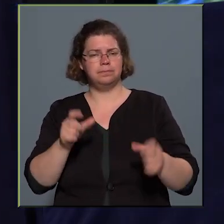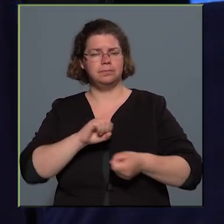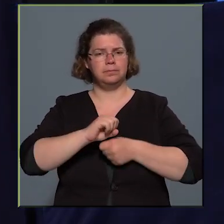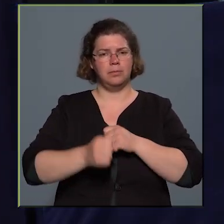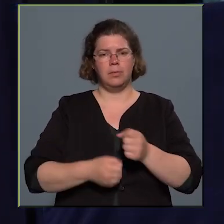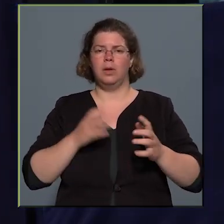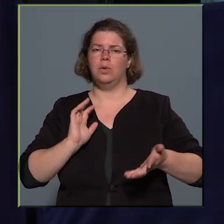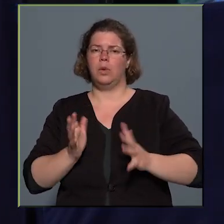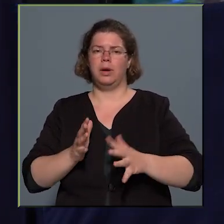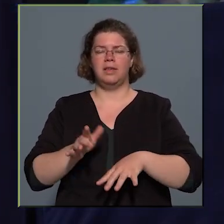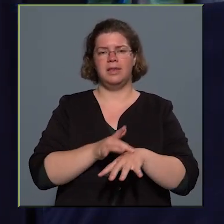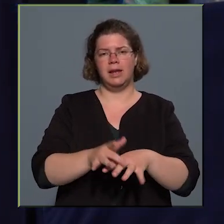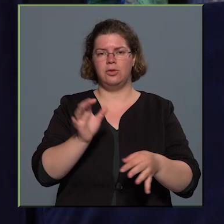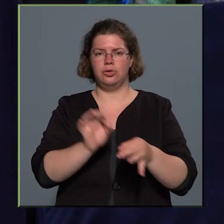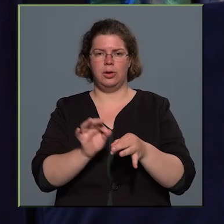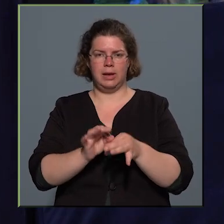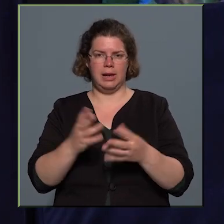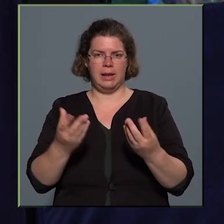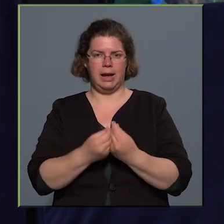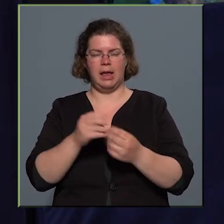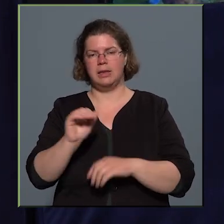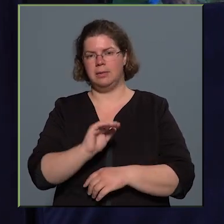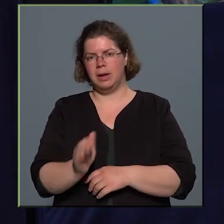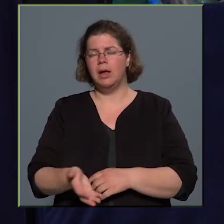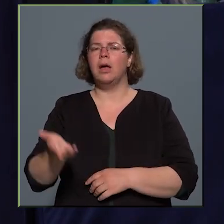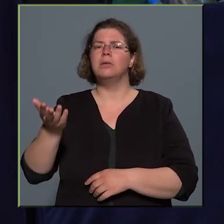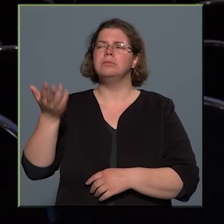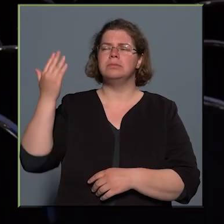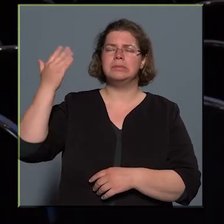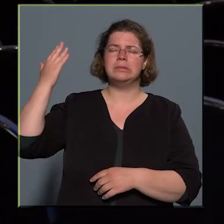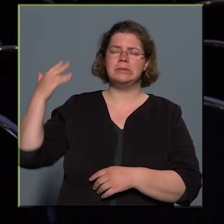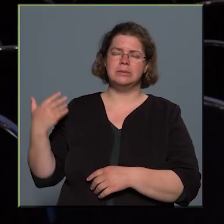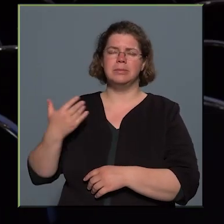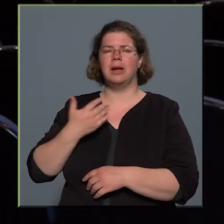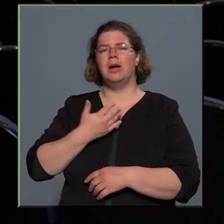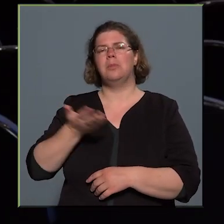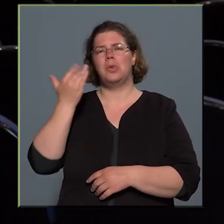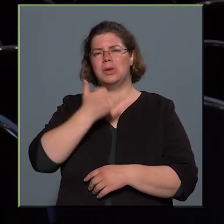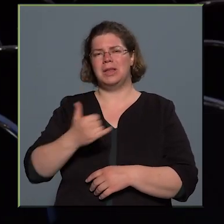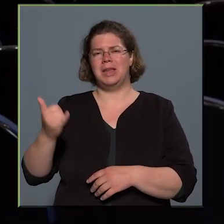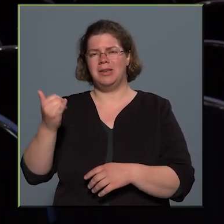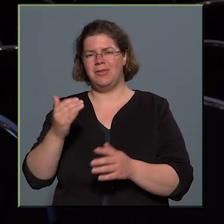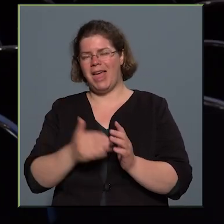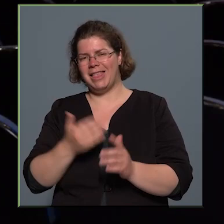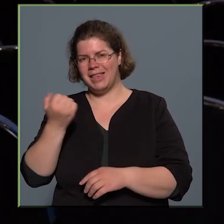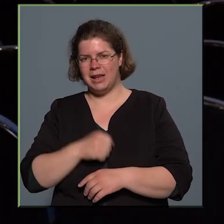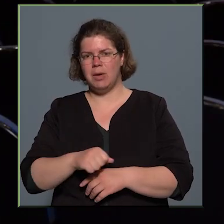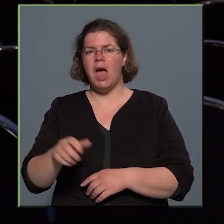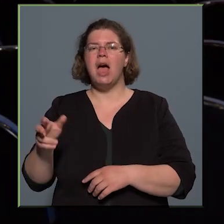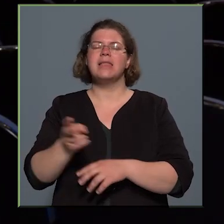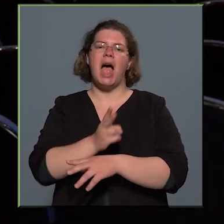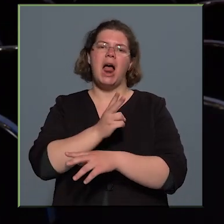színes történetekkel a gyermekeket. Nagyon-nagyon régen, még a múlt évezredben, az állami bábszínház volt az egyetlen